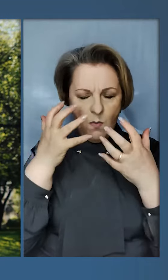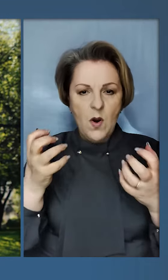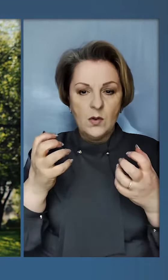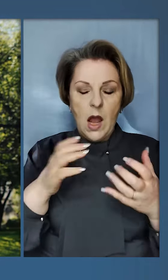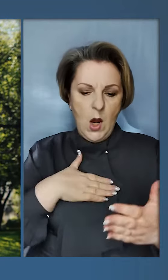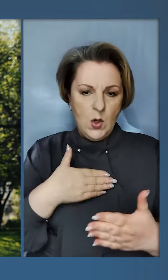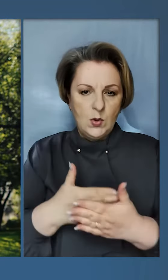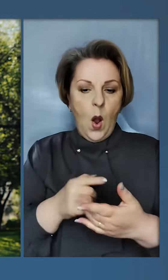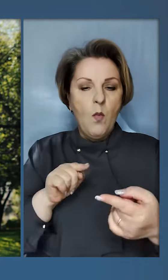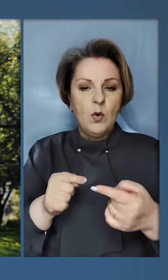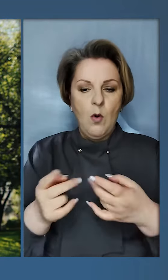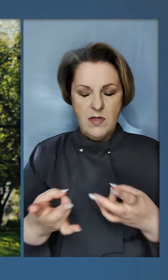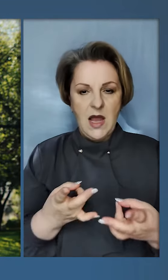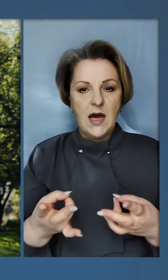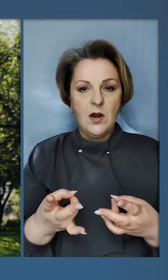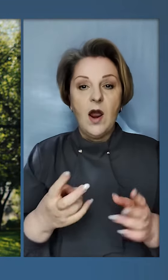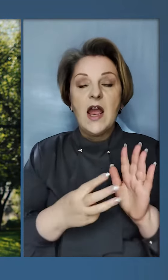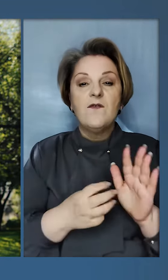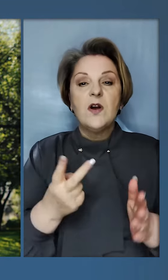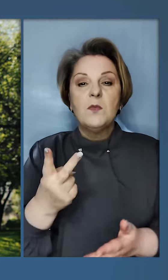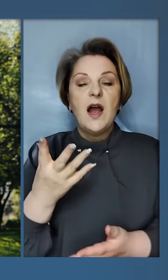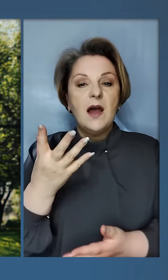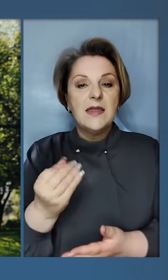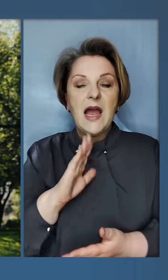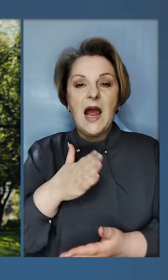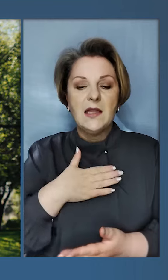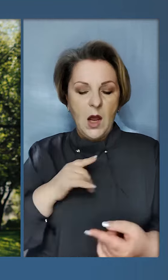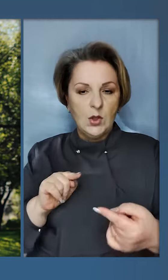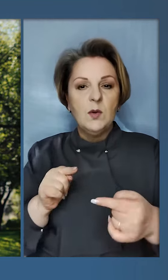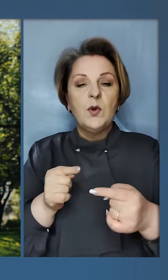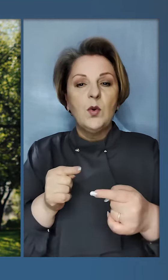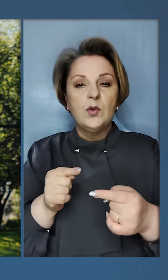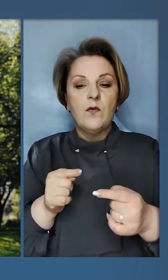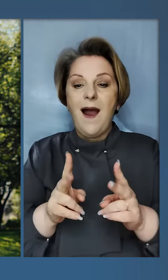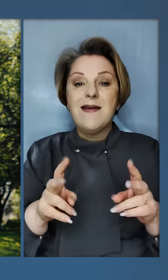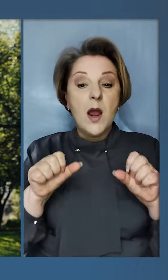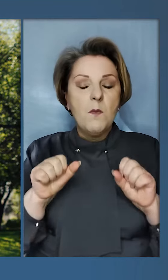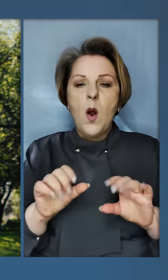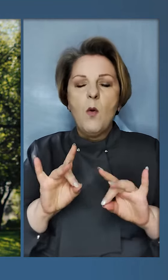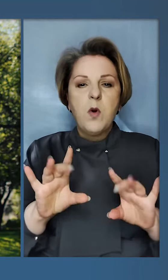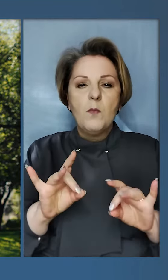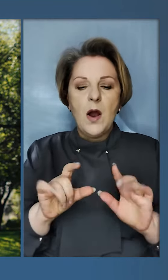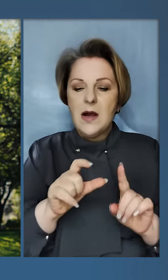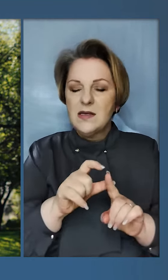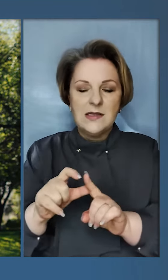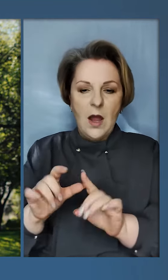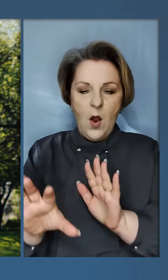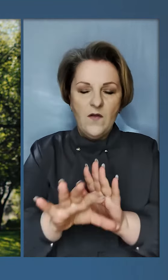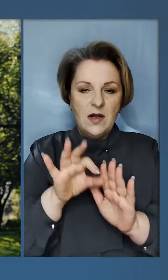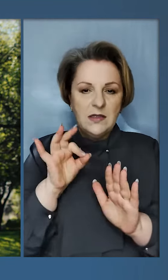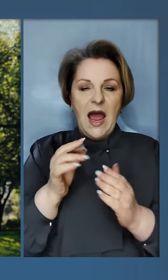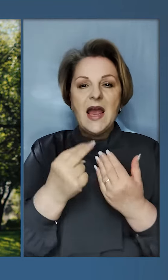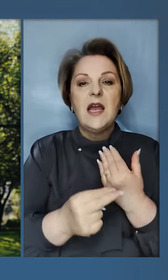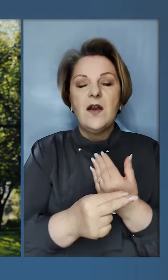протидія терору. 802 дні нашого спротиву, які можна описати словами з Євангелією